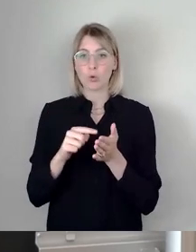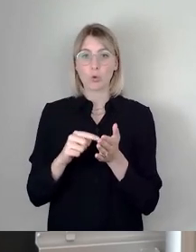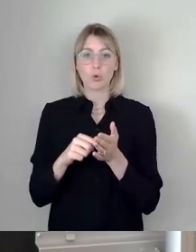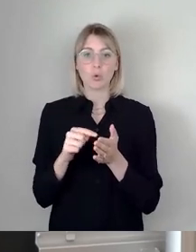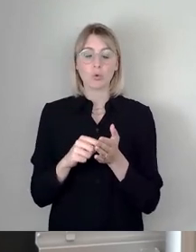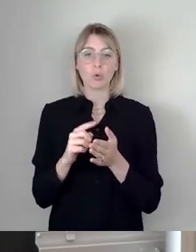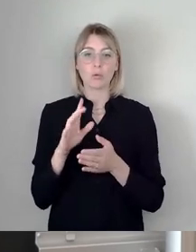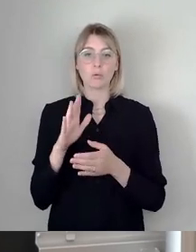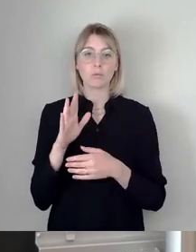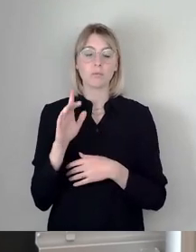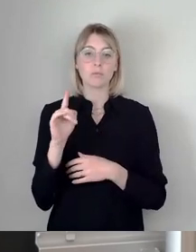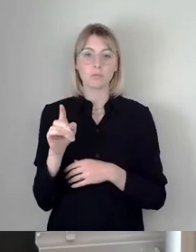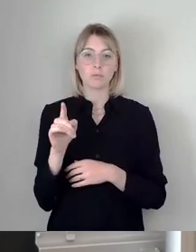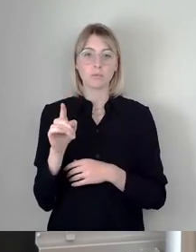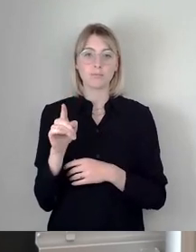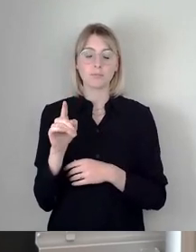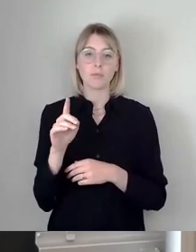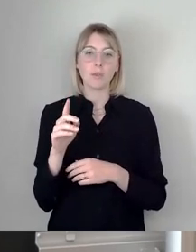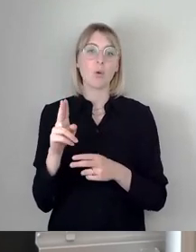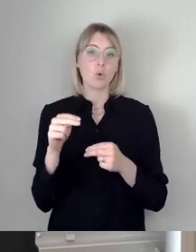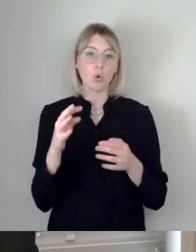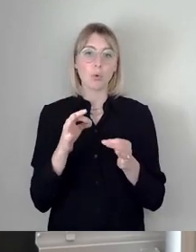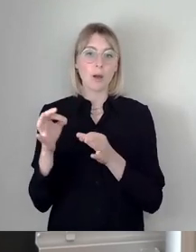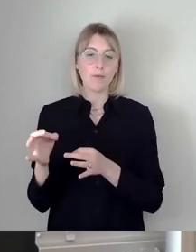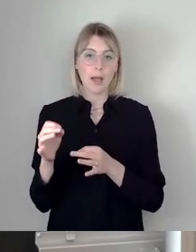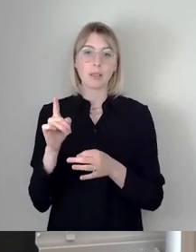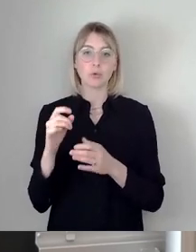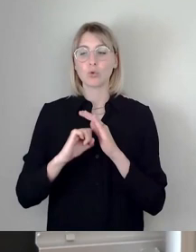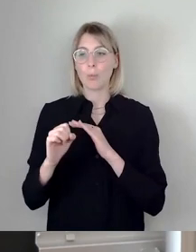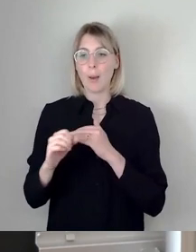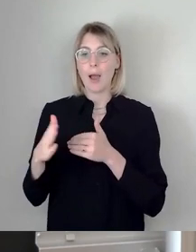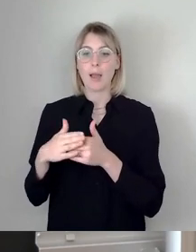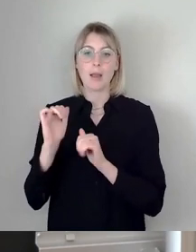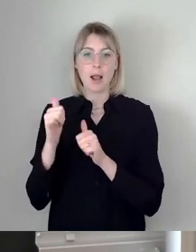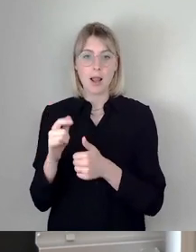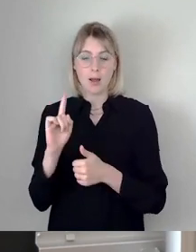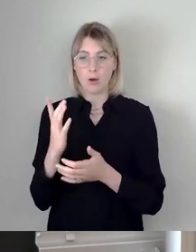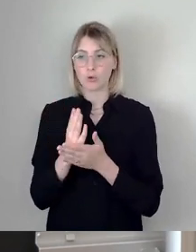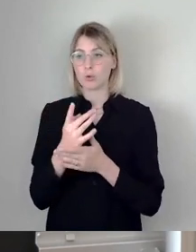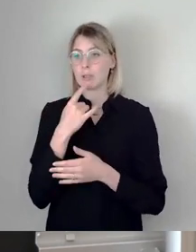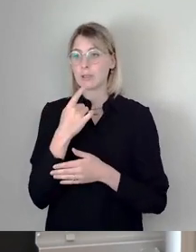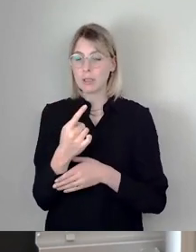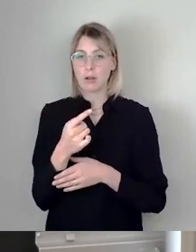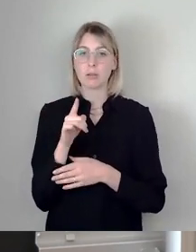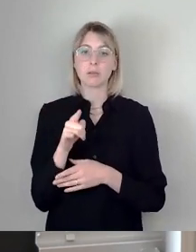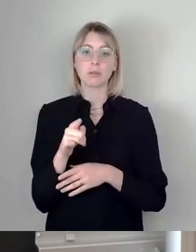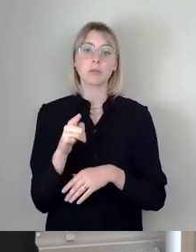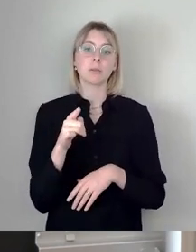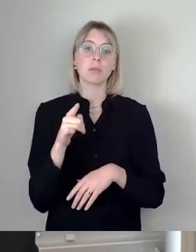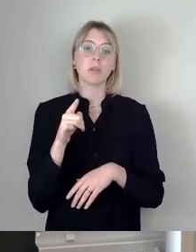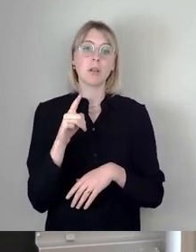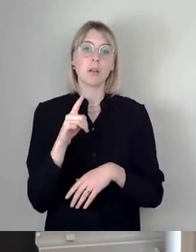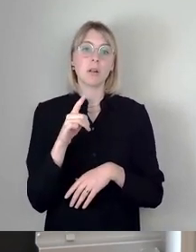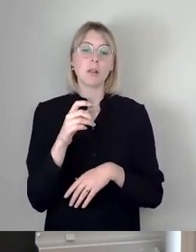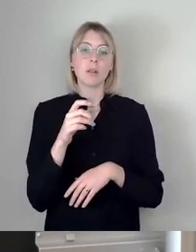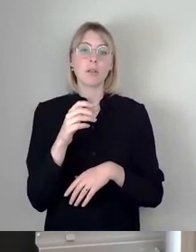Sicht eben notwendigen Zurücküberweisung, Dynamo-Beihilfe, nochmal angesprochen, dass wir schon die ersten Zeichen für eine